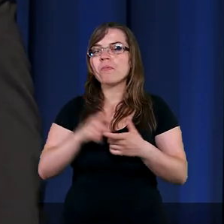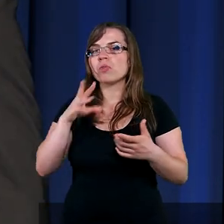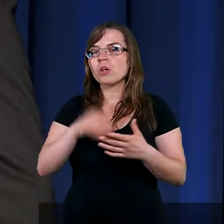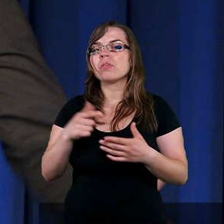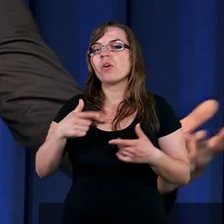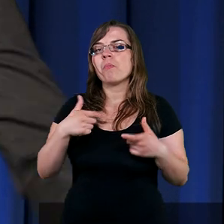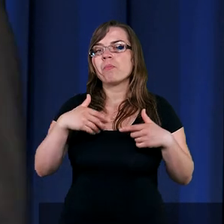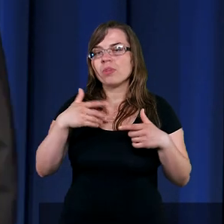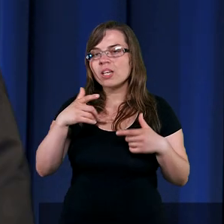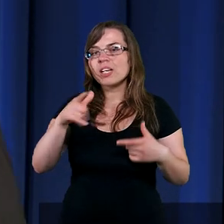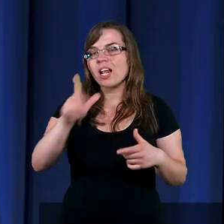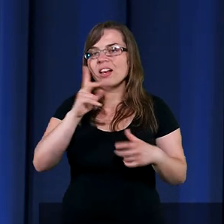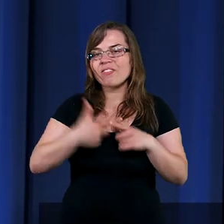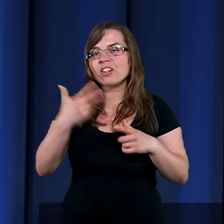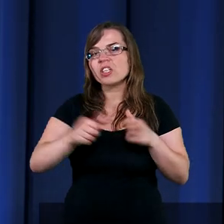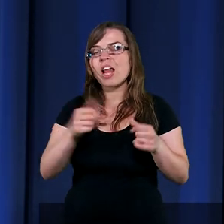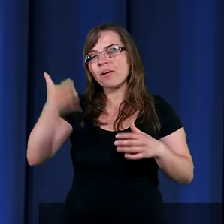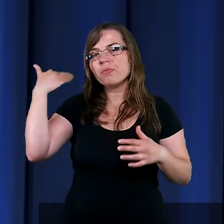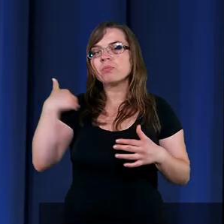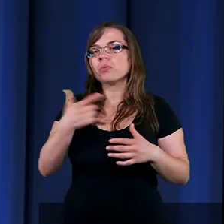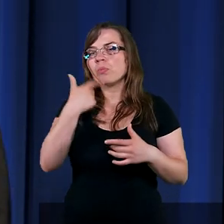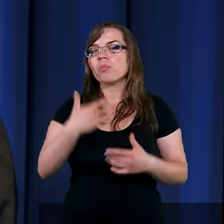tą sceną podzielę. Zborem, którym 23 lata byłem.